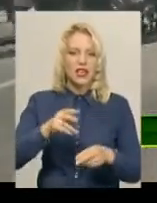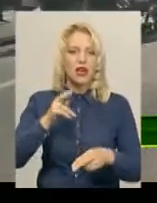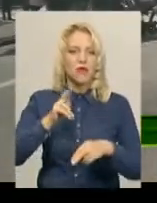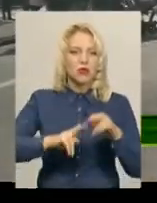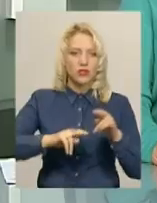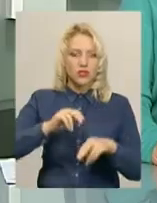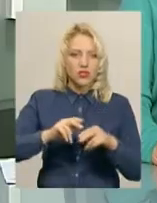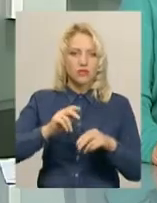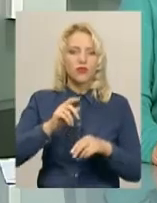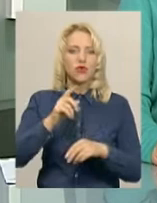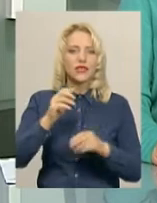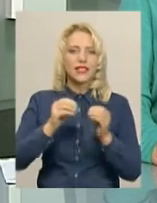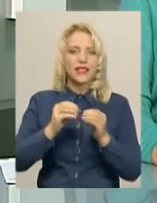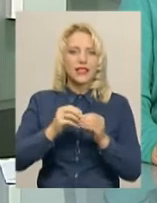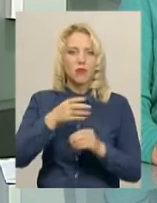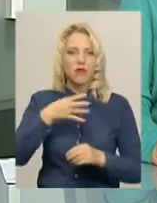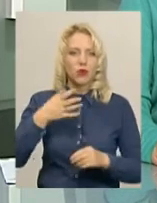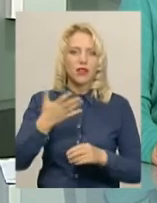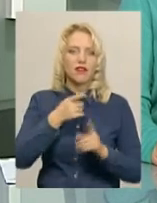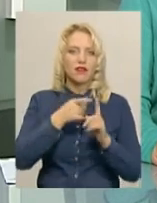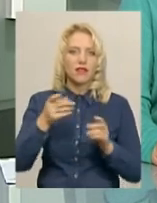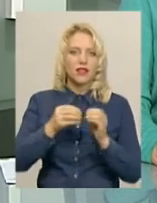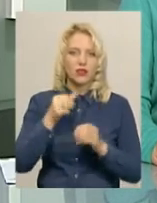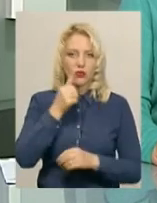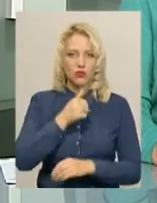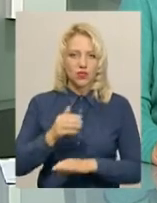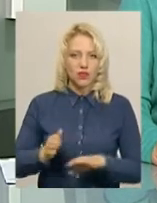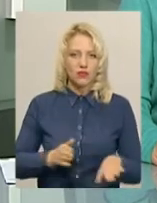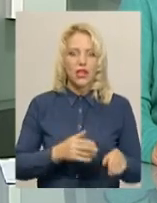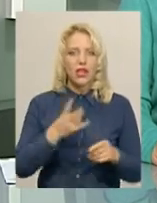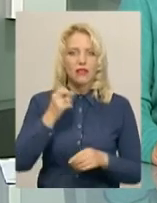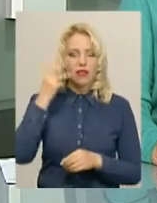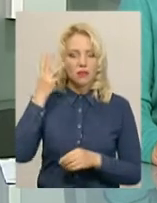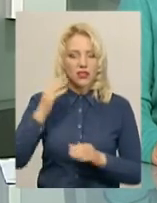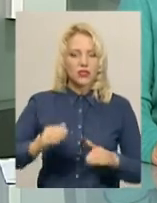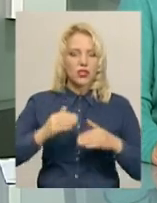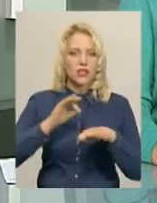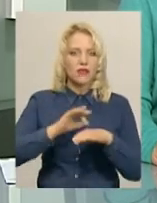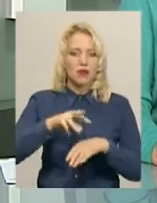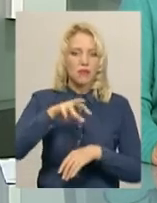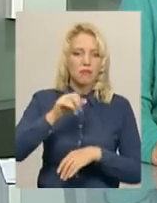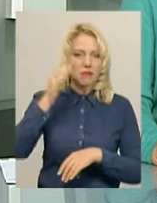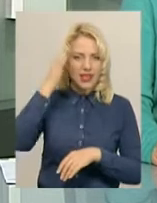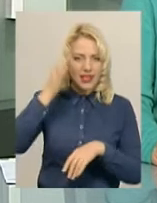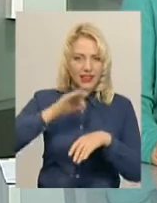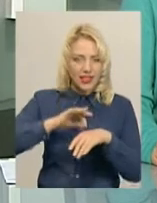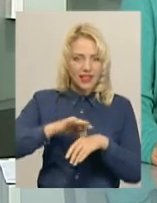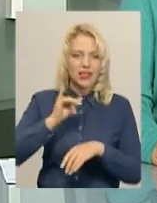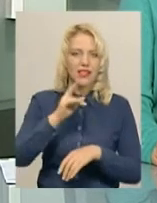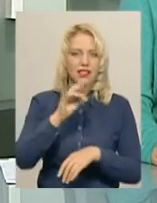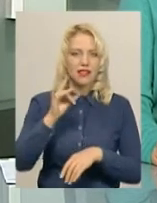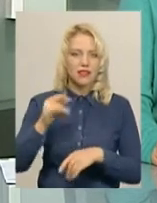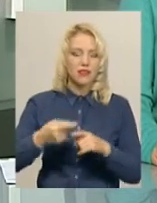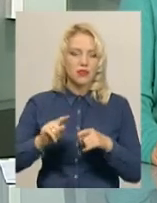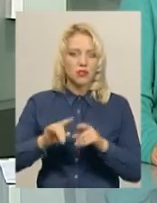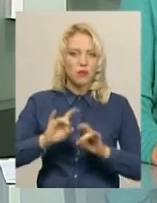років. На Хмельниччині зросла захворюваність на мененгіти та кір. Про це повідомила лікар-епідеміолог Державної